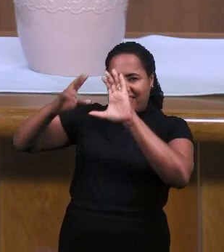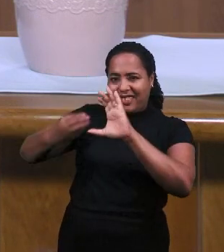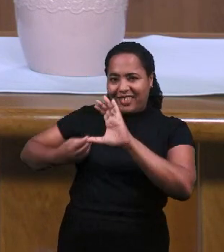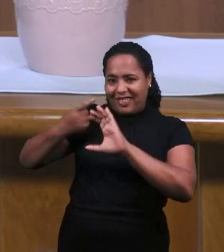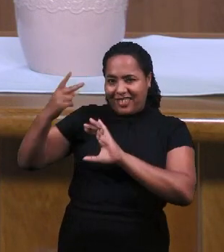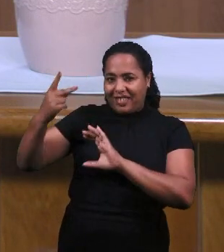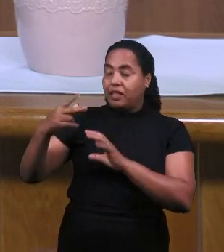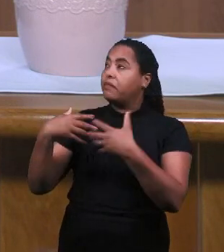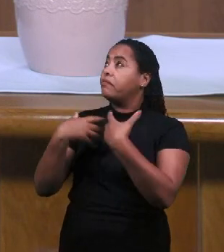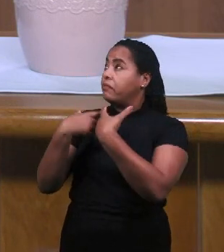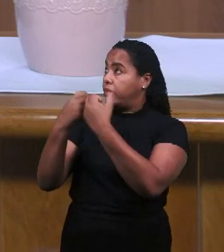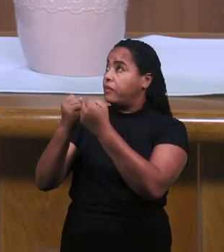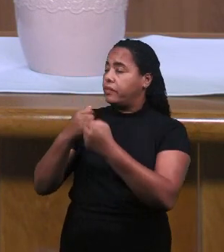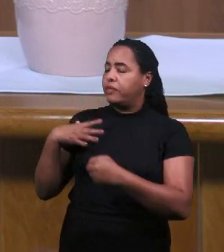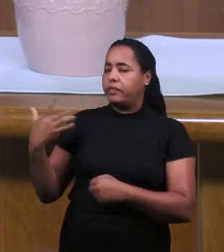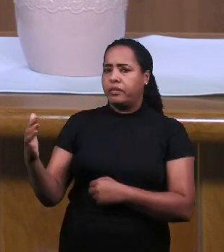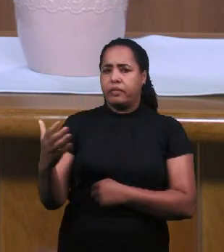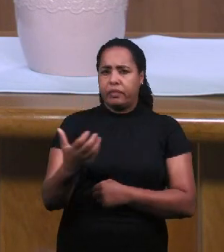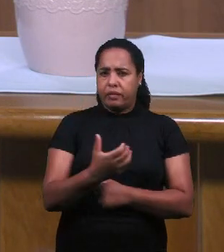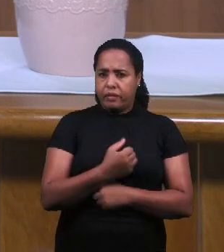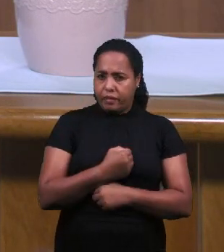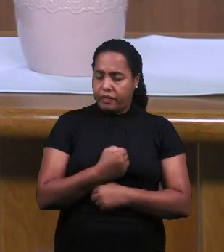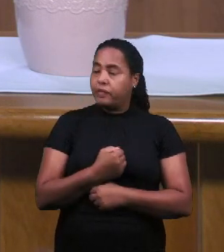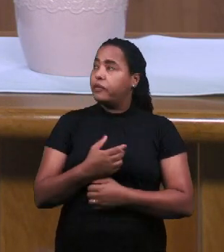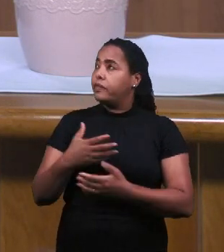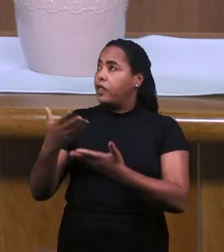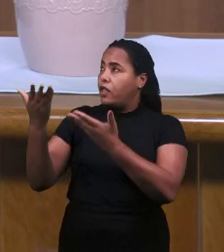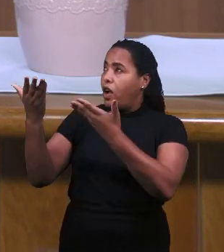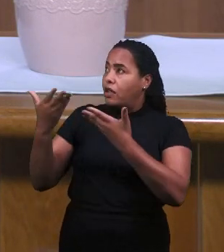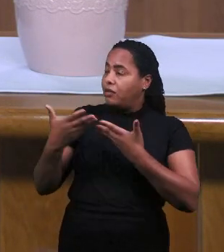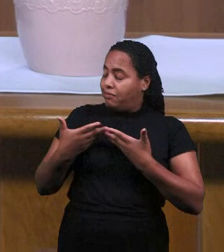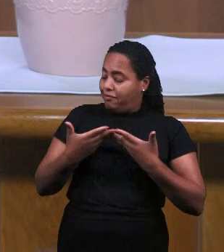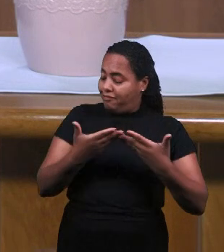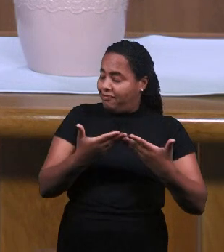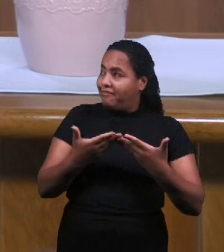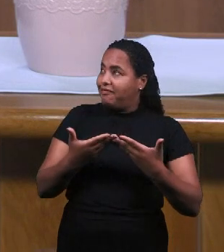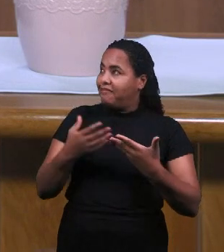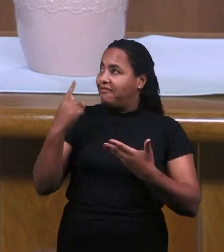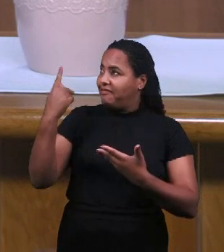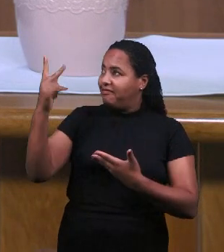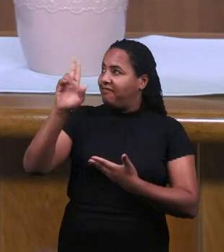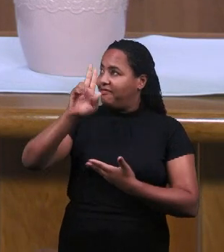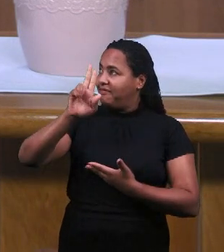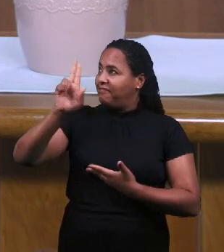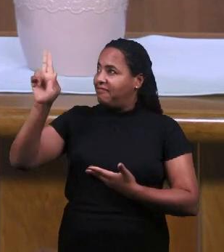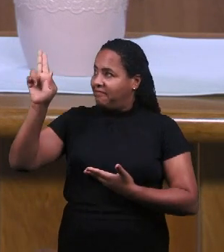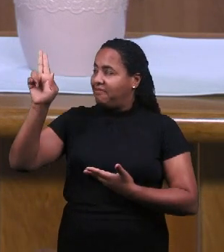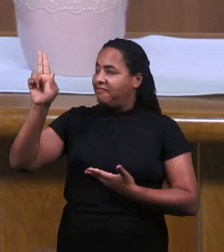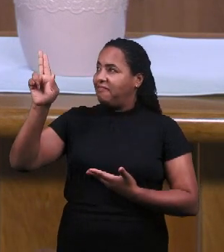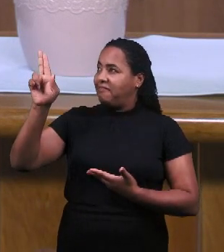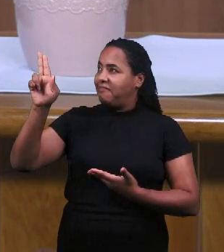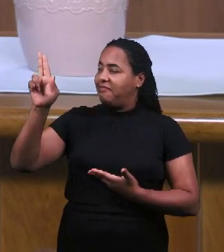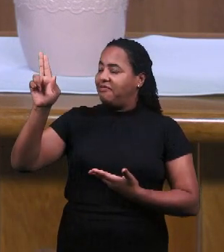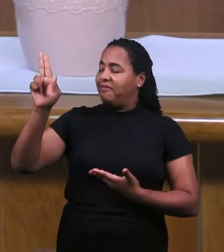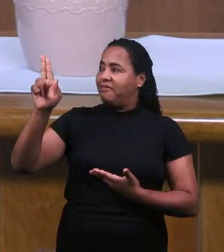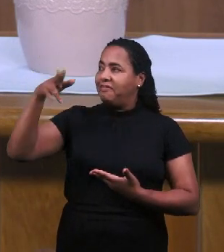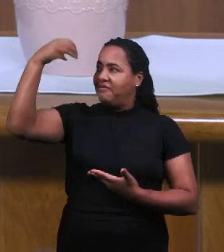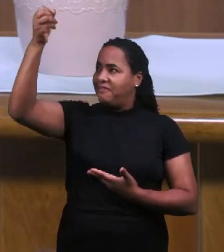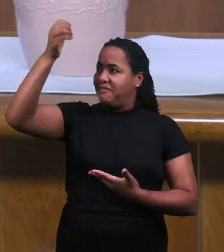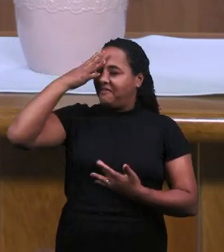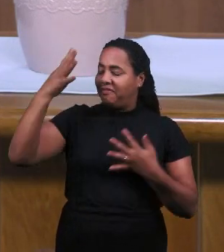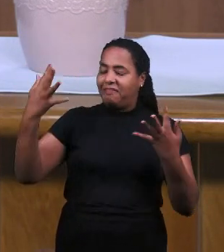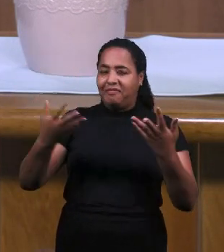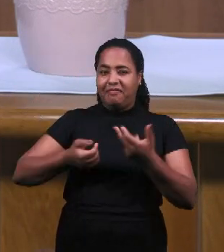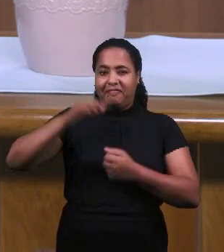вечности. Прими наше поклонение. Благослови нас в Твоем присутствии. Во имя Твоем мы исповедуем, что чудная